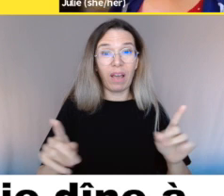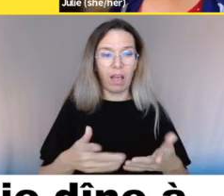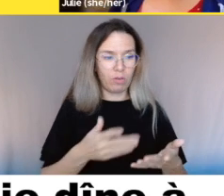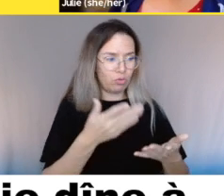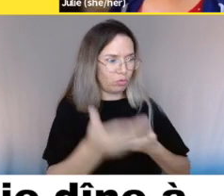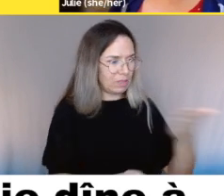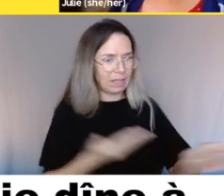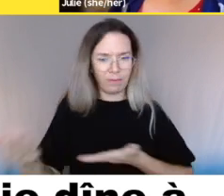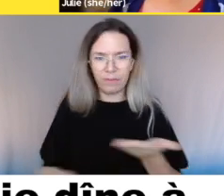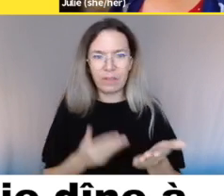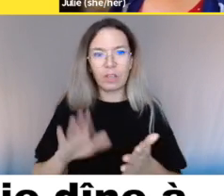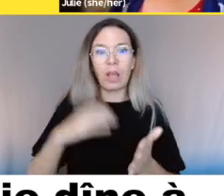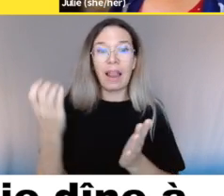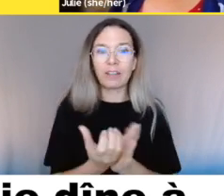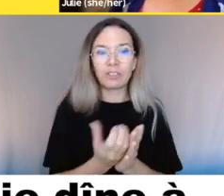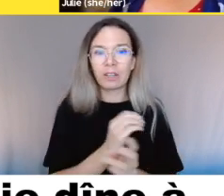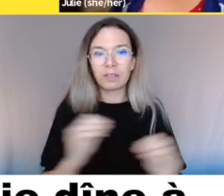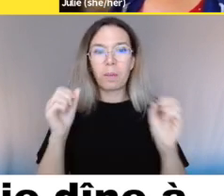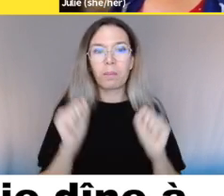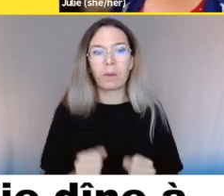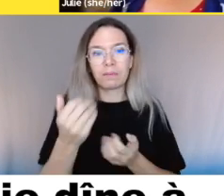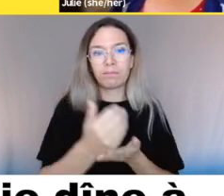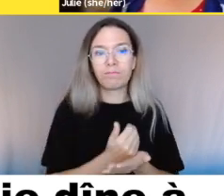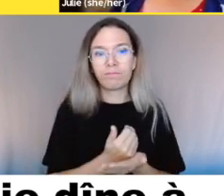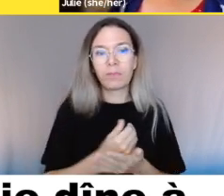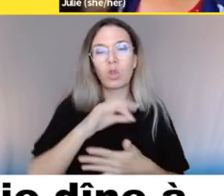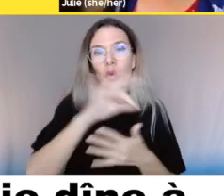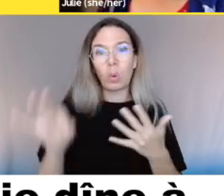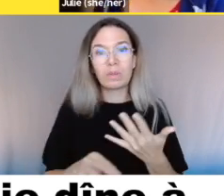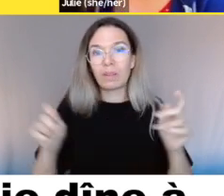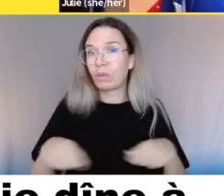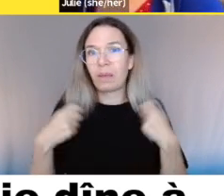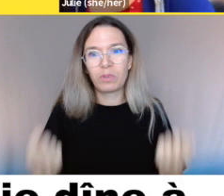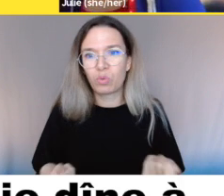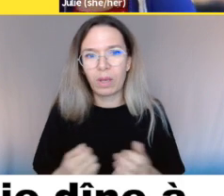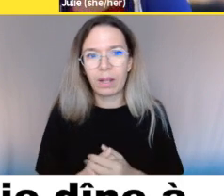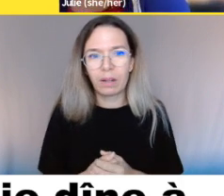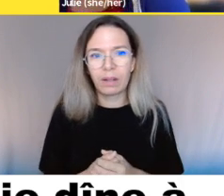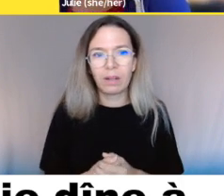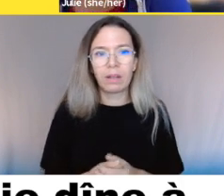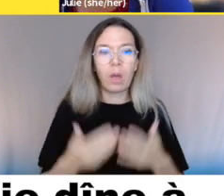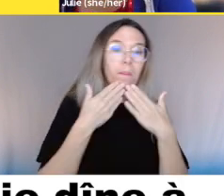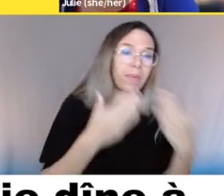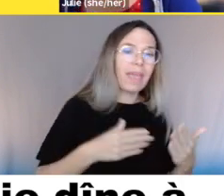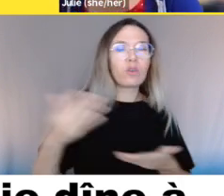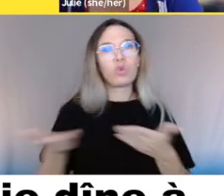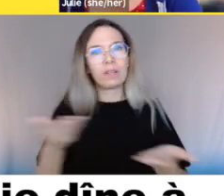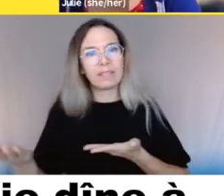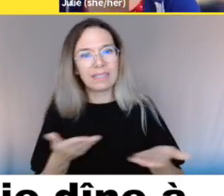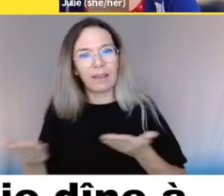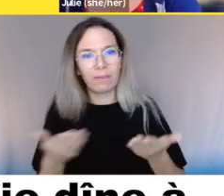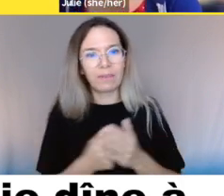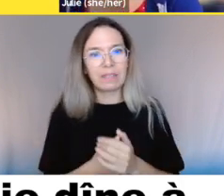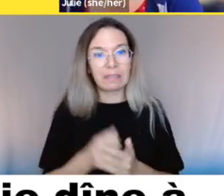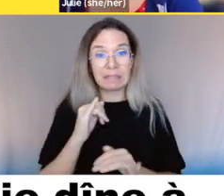'oblige un établissement à être... d'être accessible, ne le dispense pas de son obligation